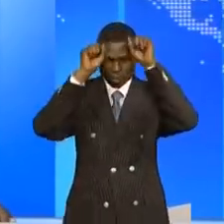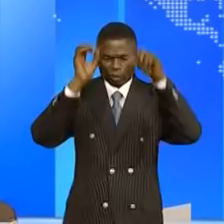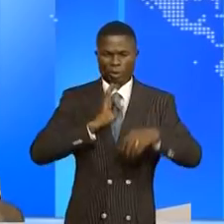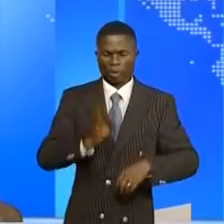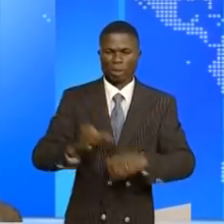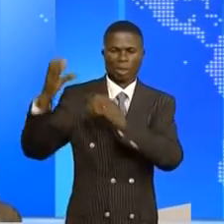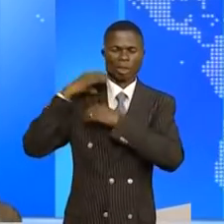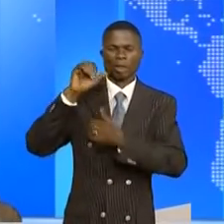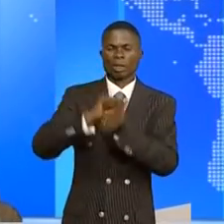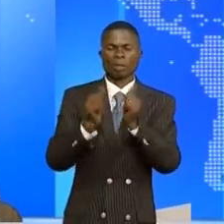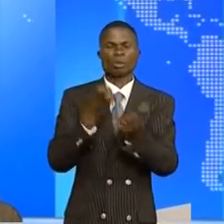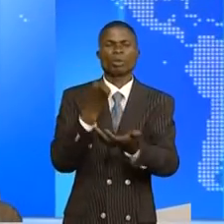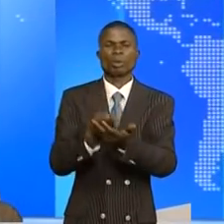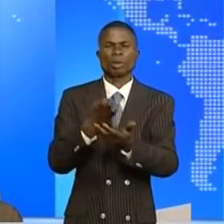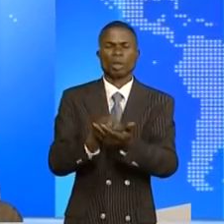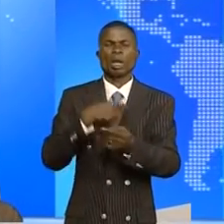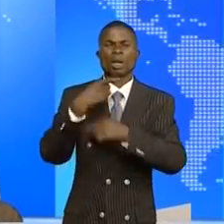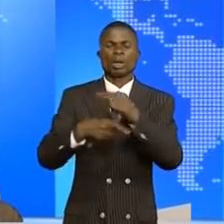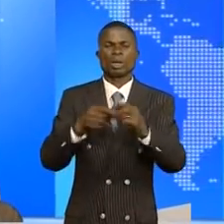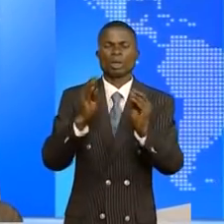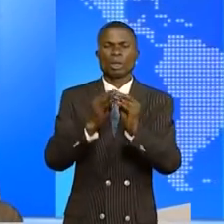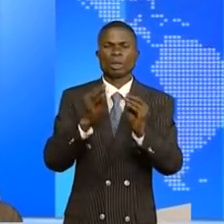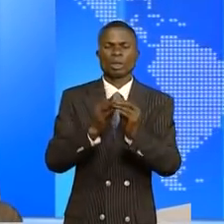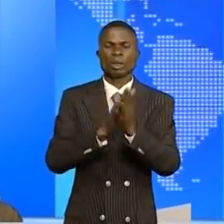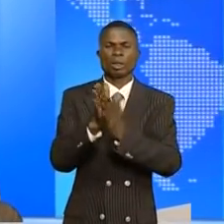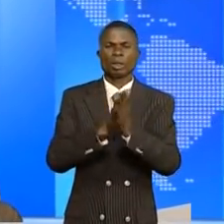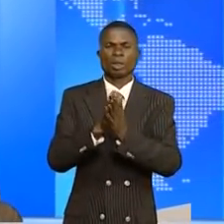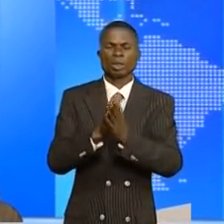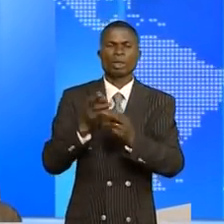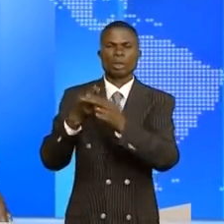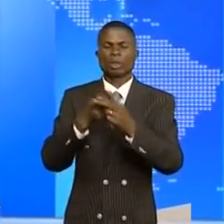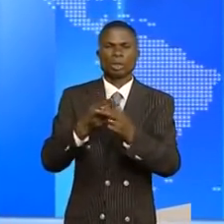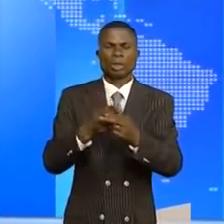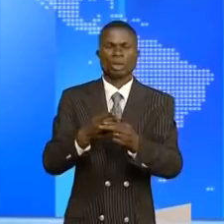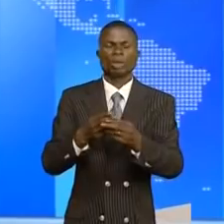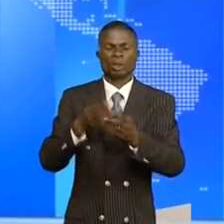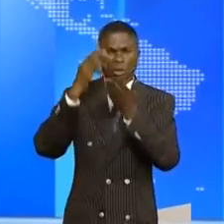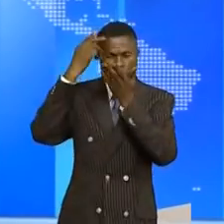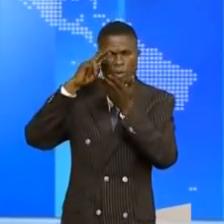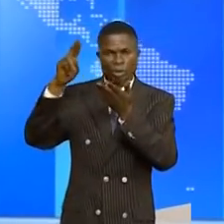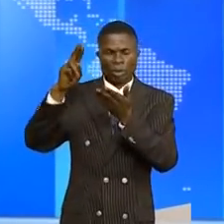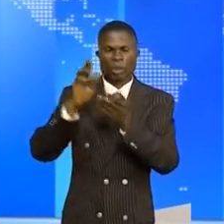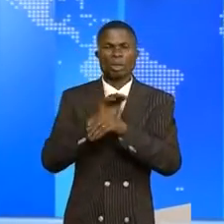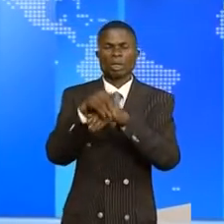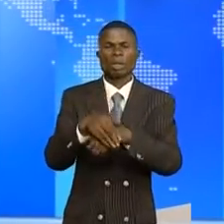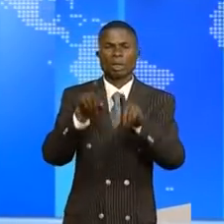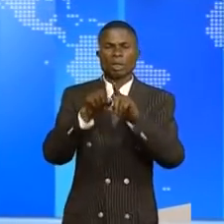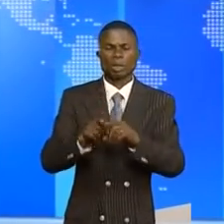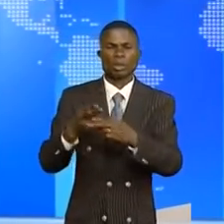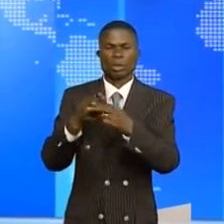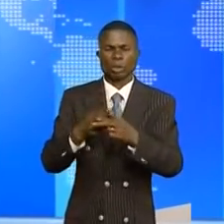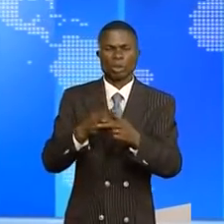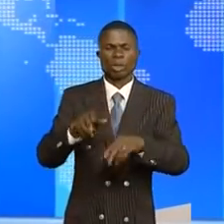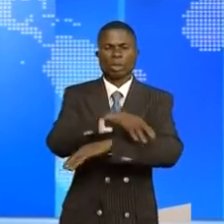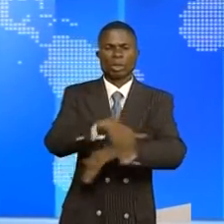en charge des questions économiques a ouvert l'atelier portant sur l'assurance des facultés à l'importation et l'assurance